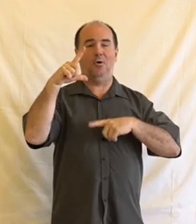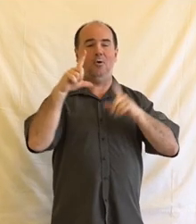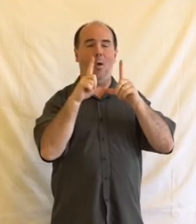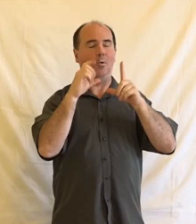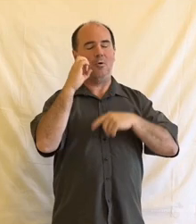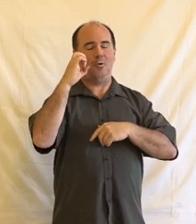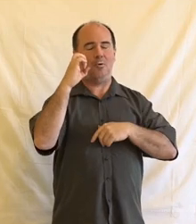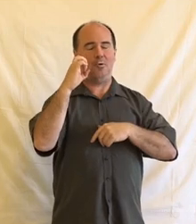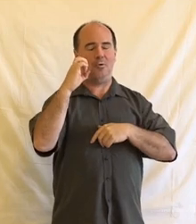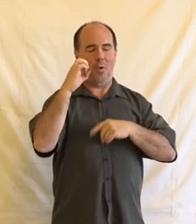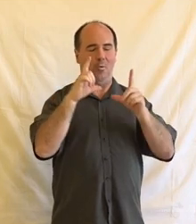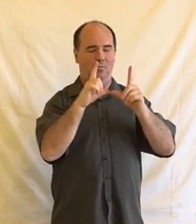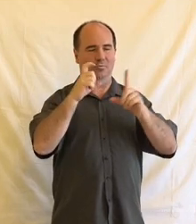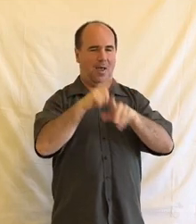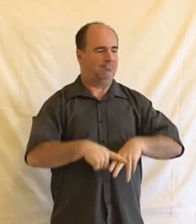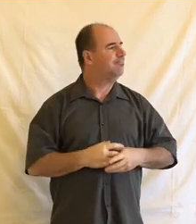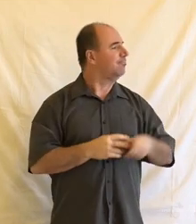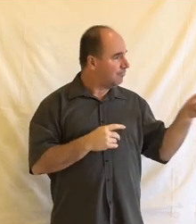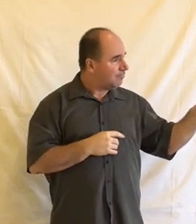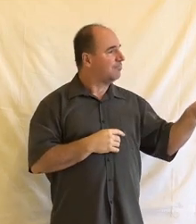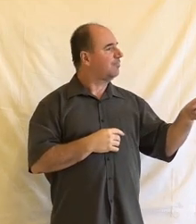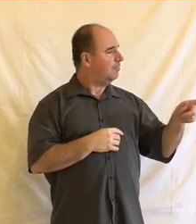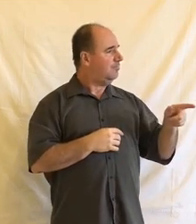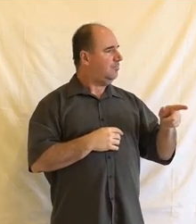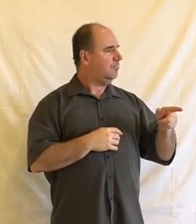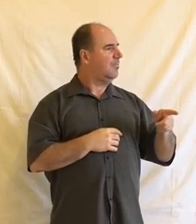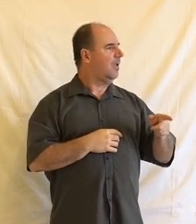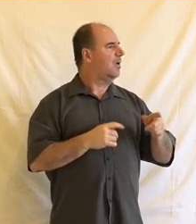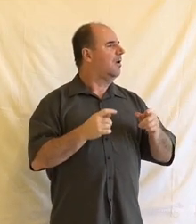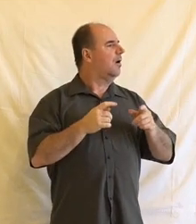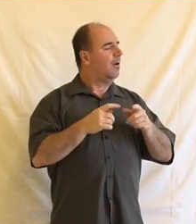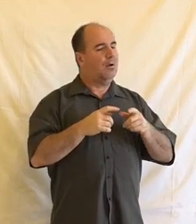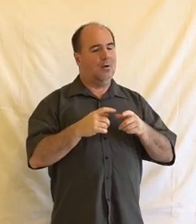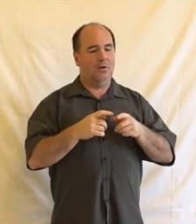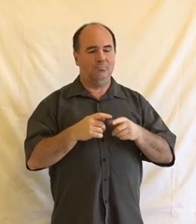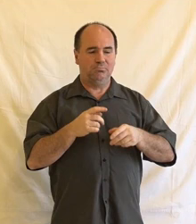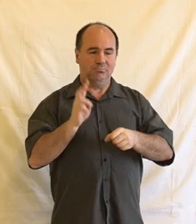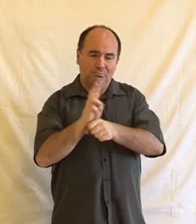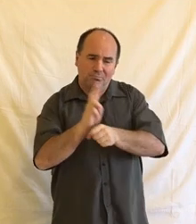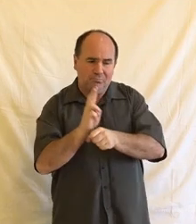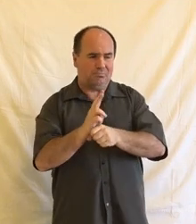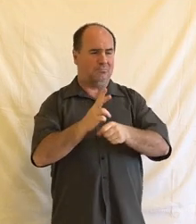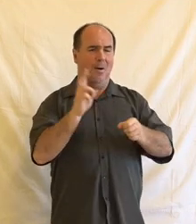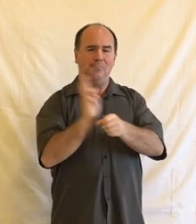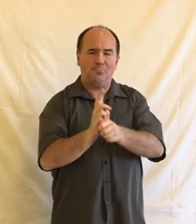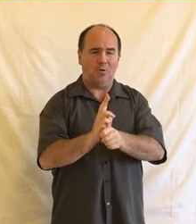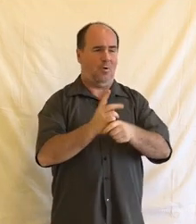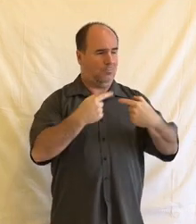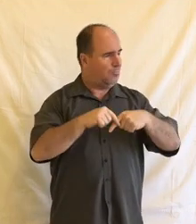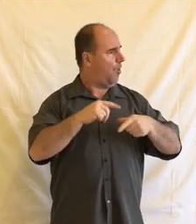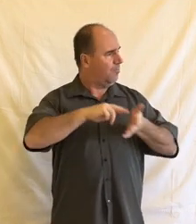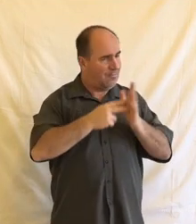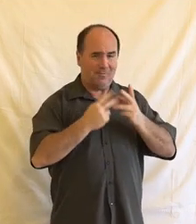podnikatelská rizika a korporátní bezpečnost, včetně prevence podvodů ve Vodafonu Česká republika.